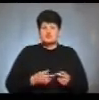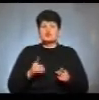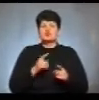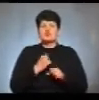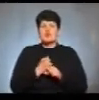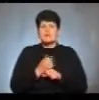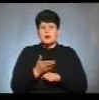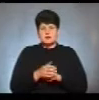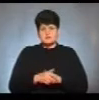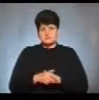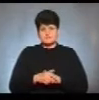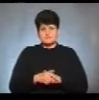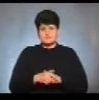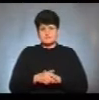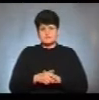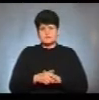роблять.